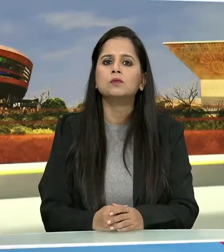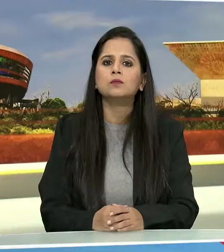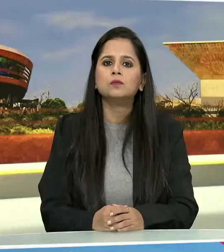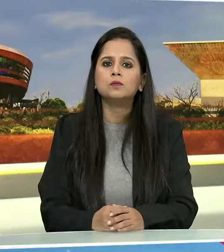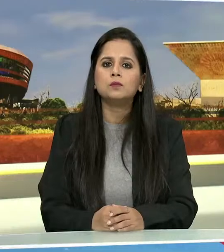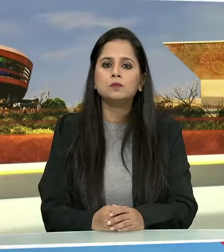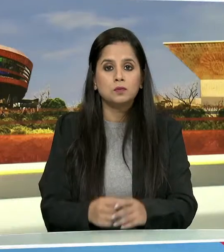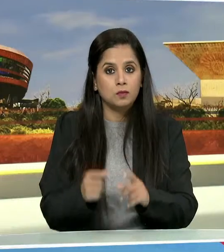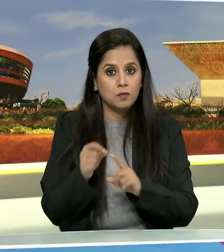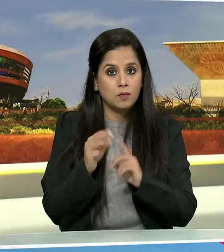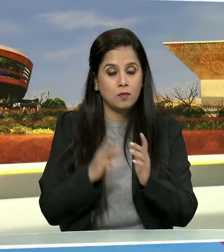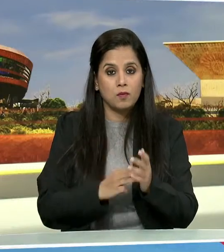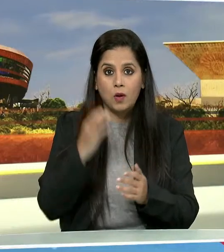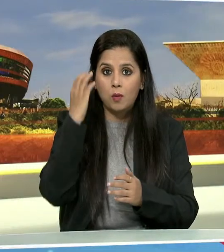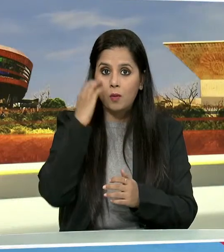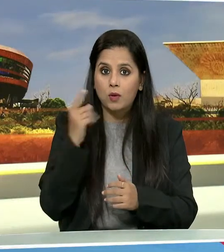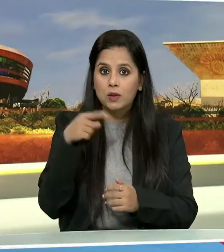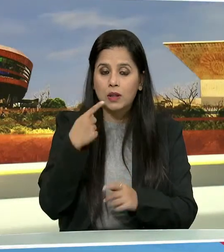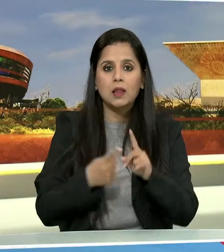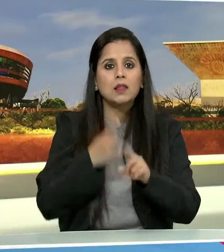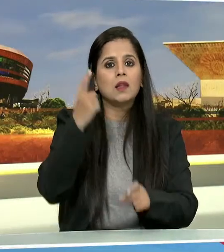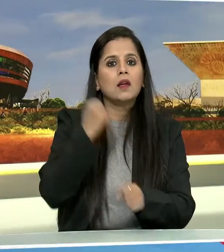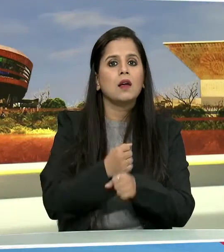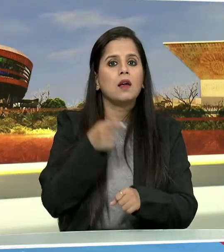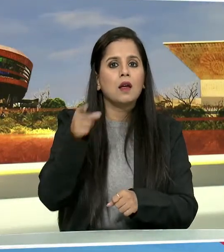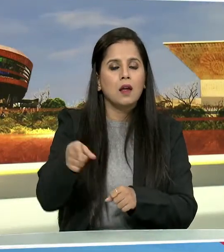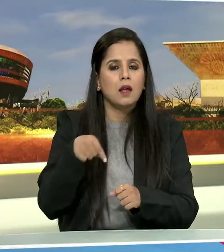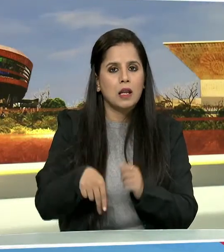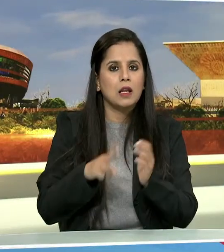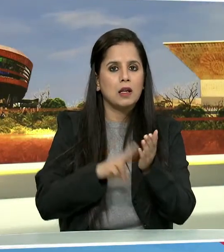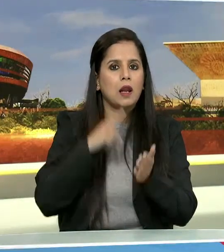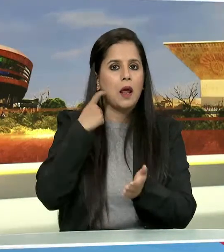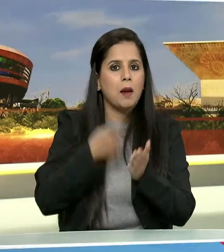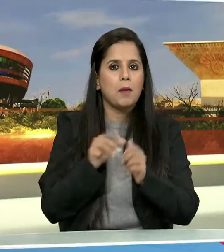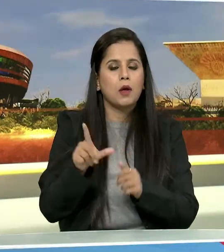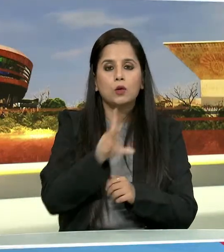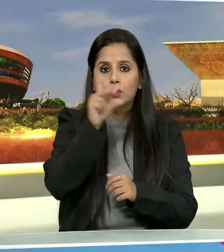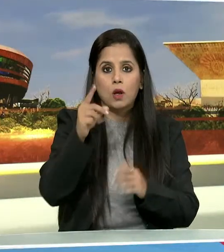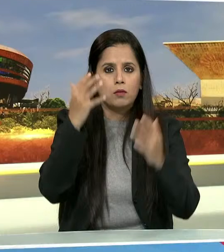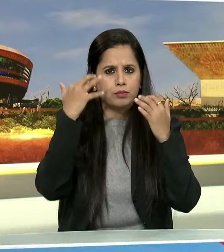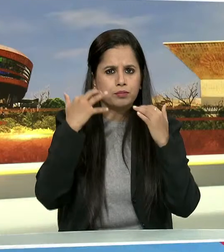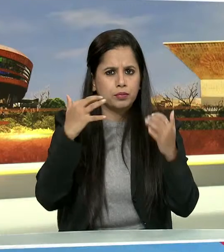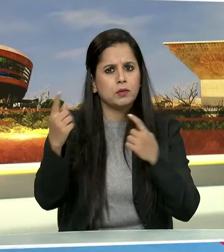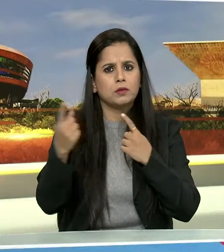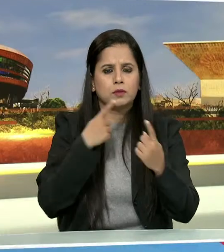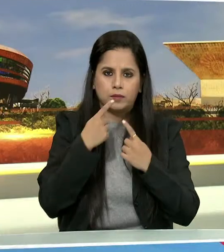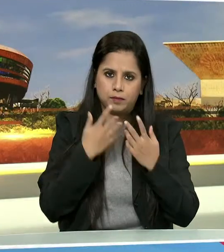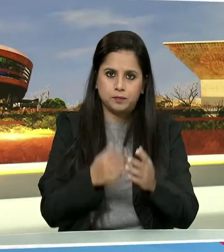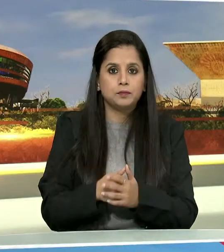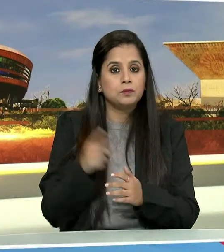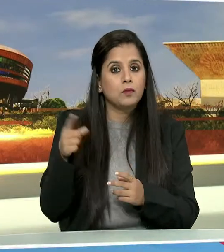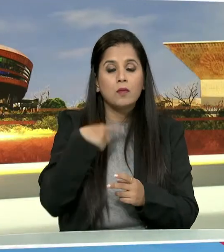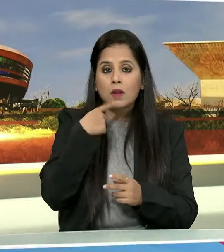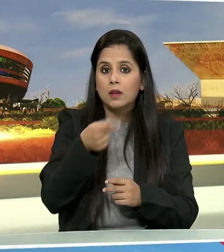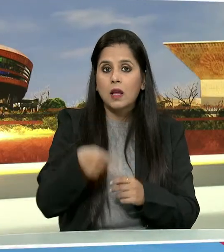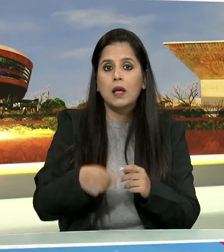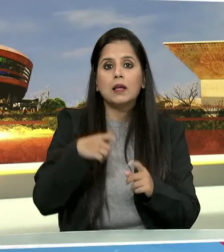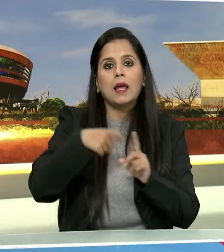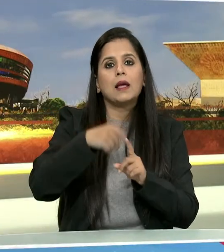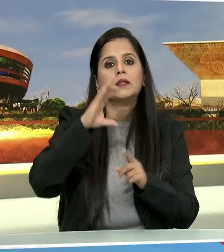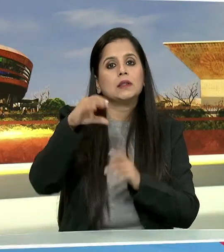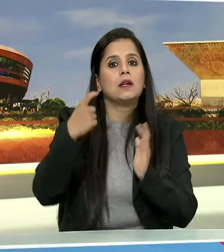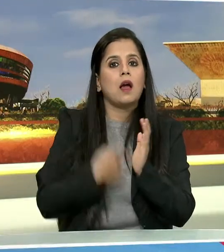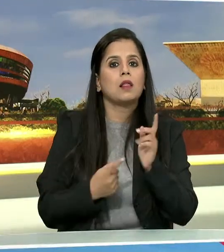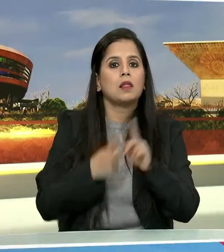प्रधान मंतरी नरेंद्र मोदी ने तेलंगना के निर्मल में दूसरी जन सभा को संभोधित किया उन्होंने कहा कि केसी आर